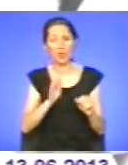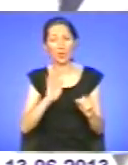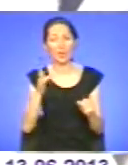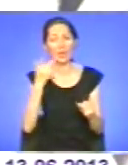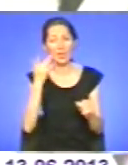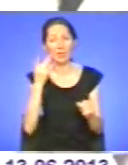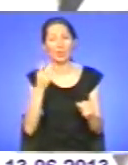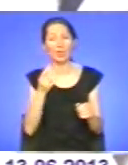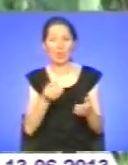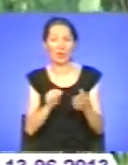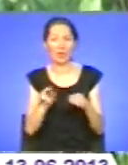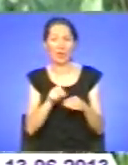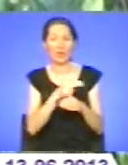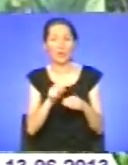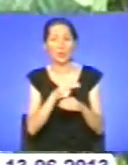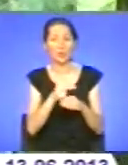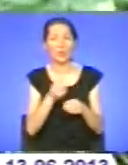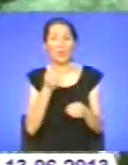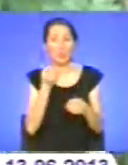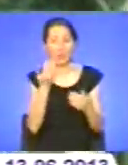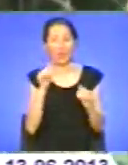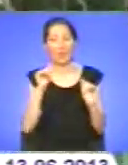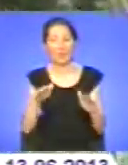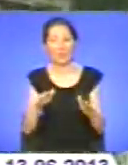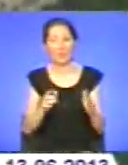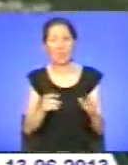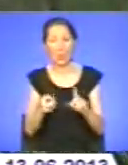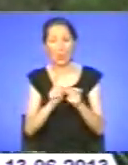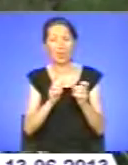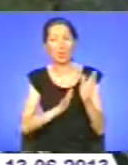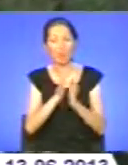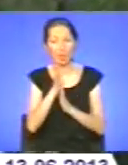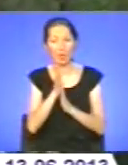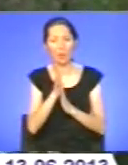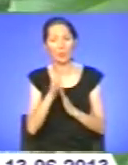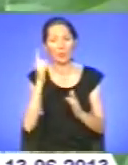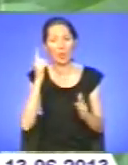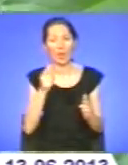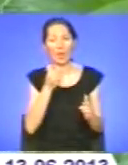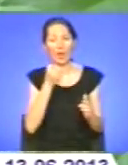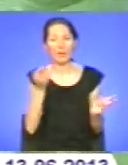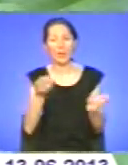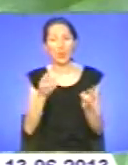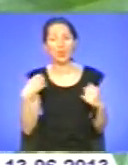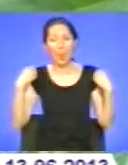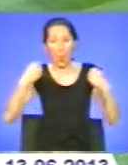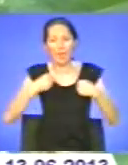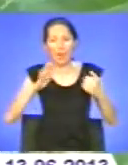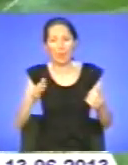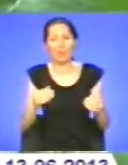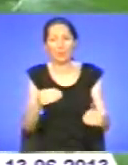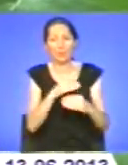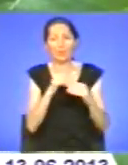і повноцінніше видуження. Якщо ви вирішили боротися з рослиною, подбайте, щоб одяг на вас був щільним. Захистіть руки та